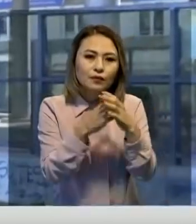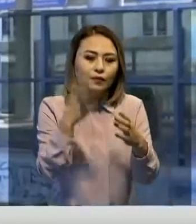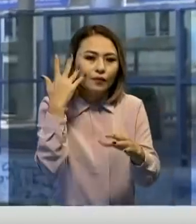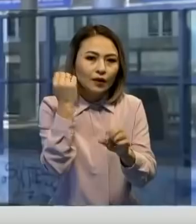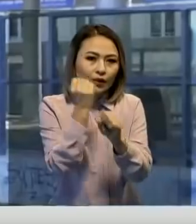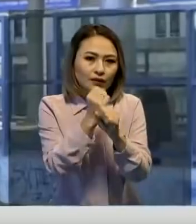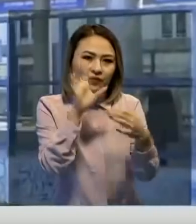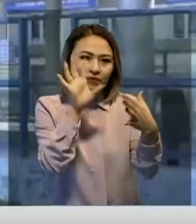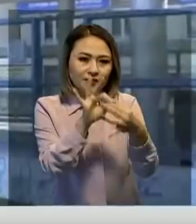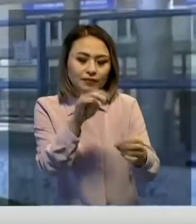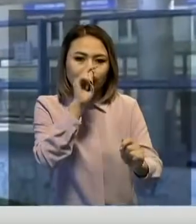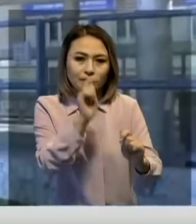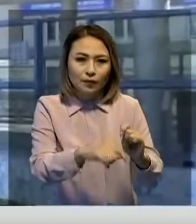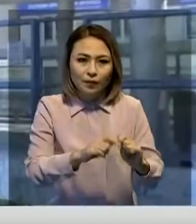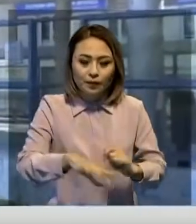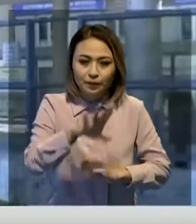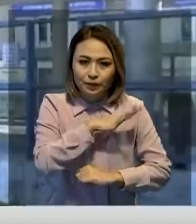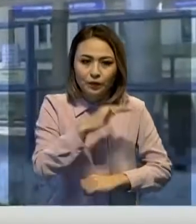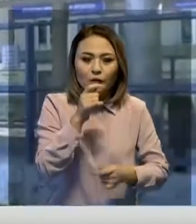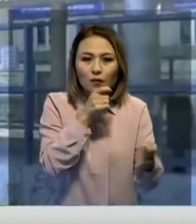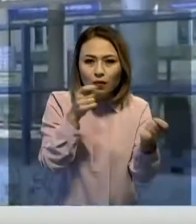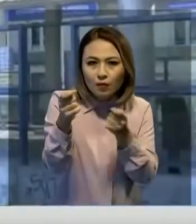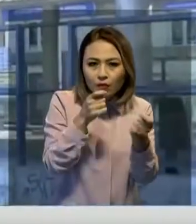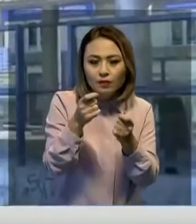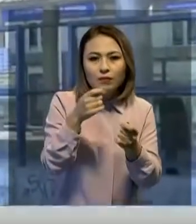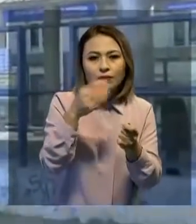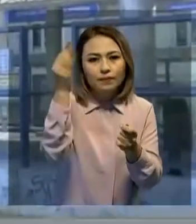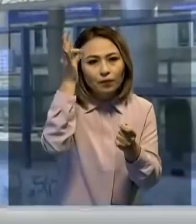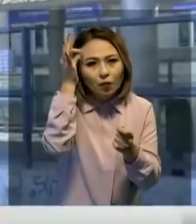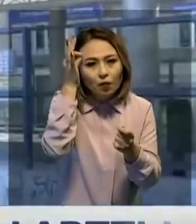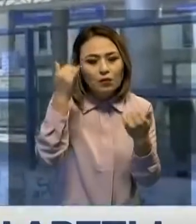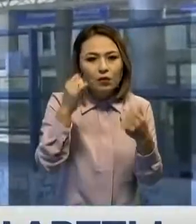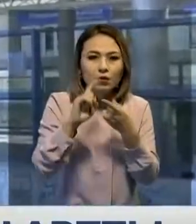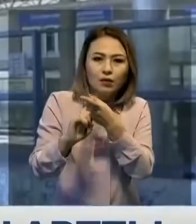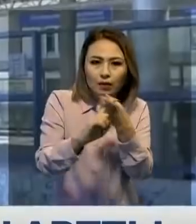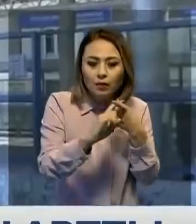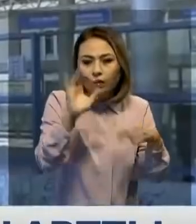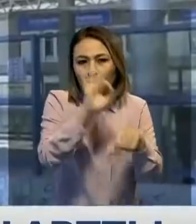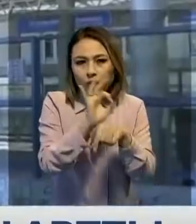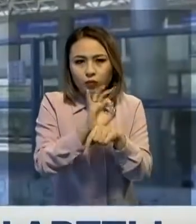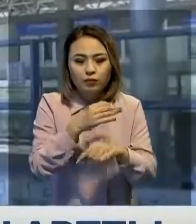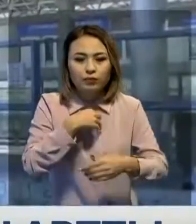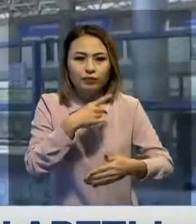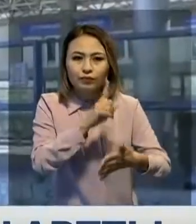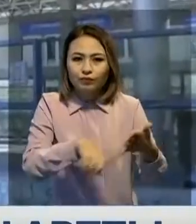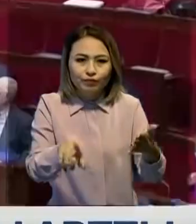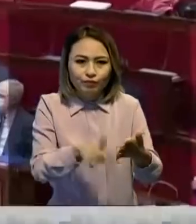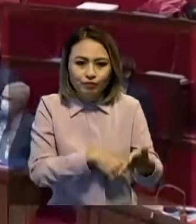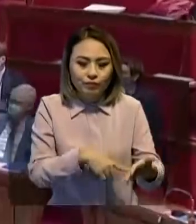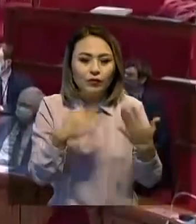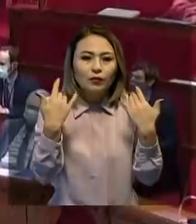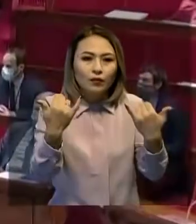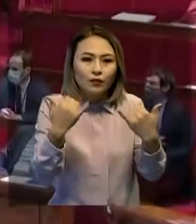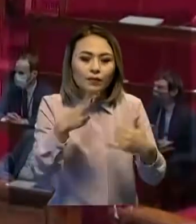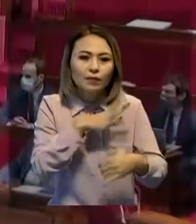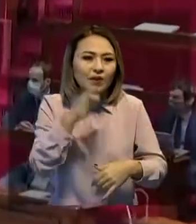болғандықтан тексерлуге келдім. Барлық қауіпсіздік шараларын сақтап жүргеніммен кеселі жұқтырып алмағаныма сенімді болғым келді. Ал